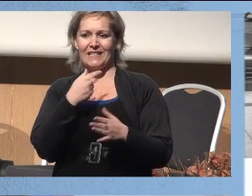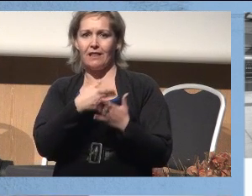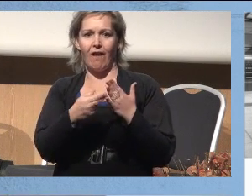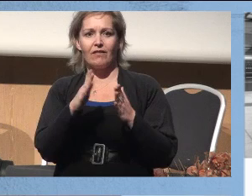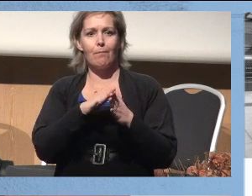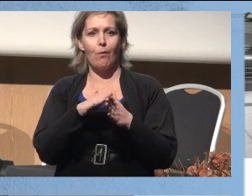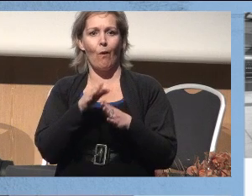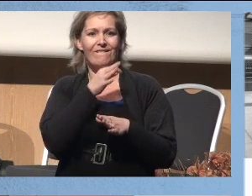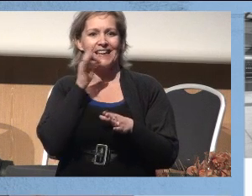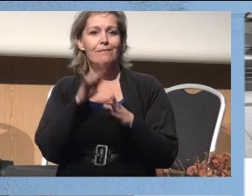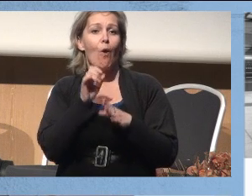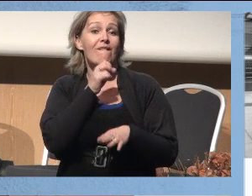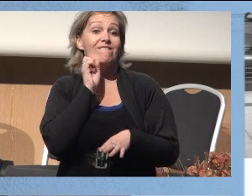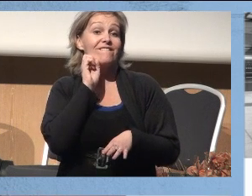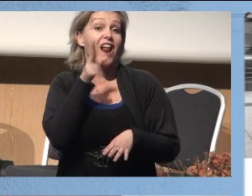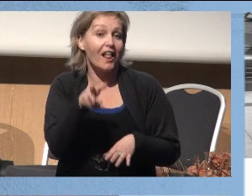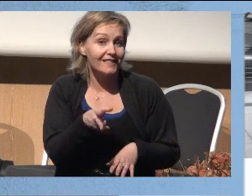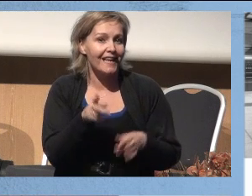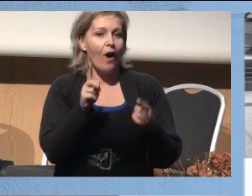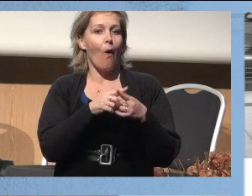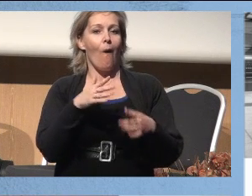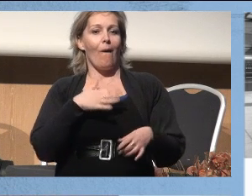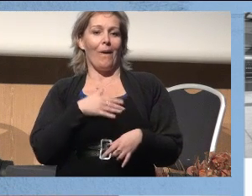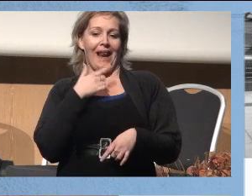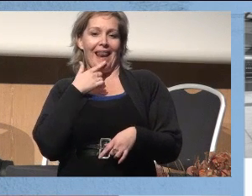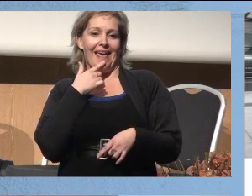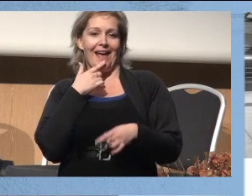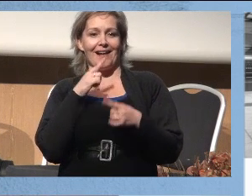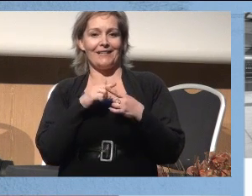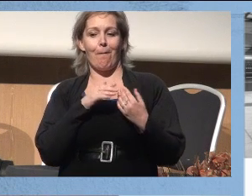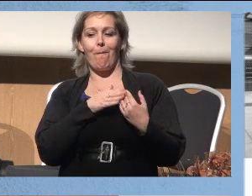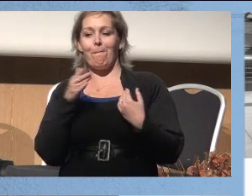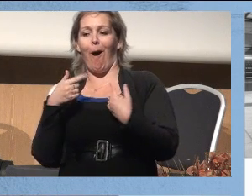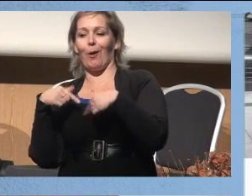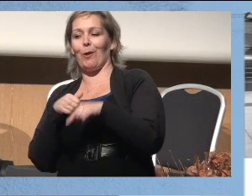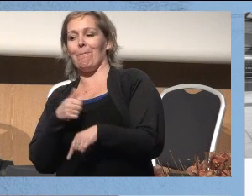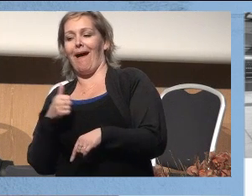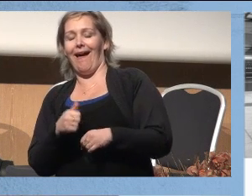navnet på vin på fransk, og gledet seg til å le av deg der på bakrommet.